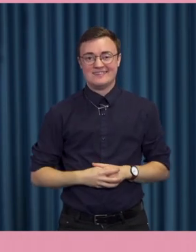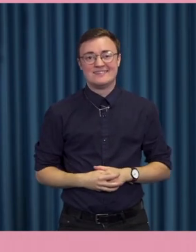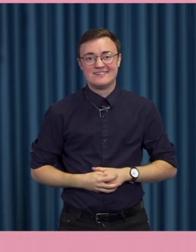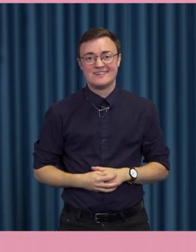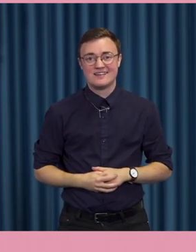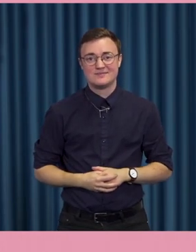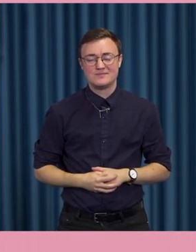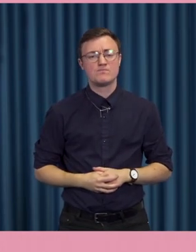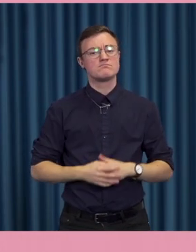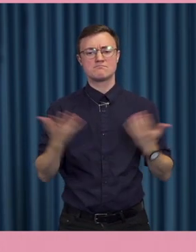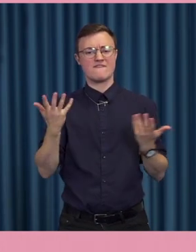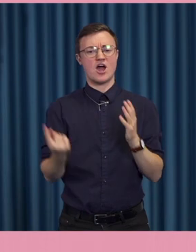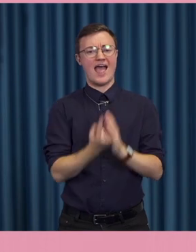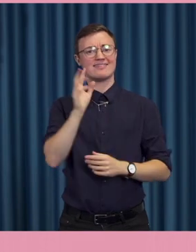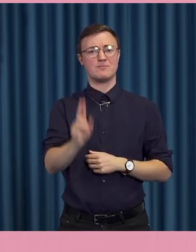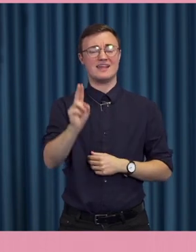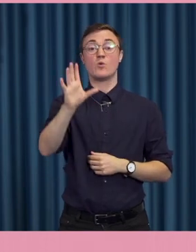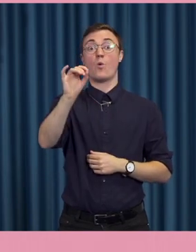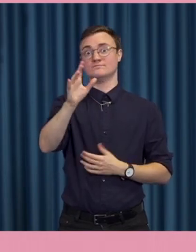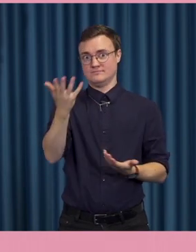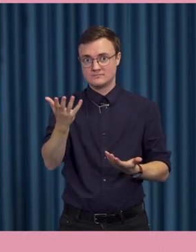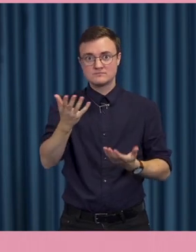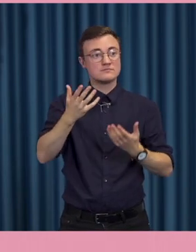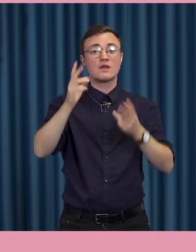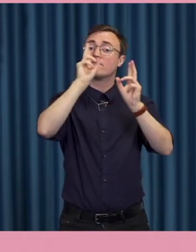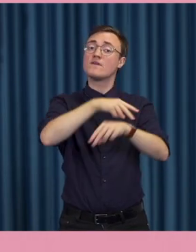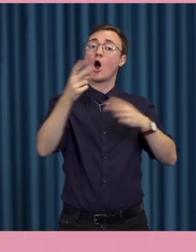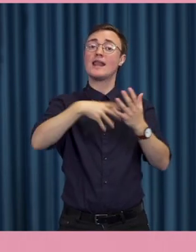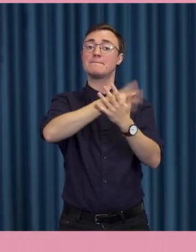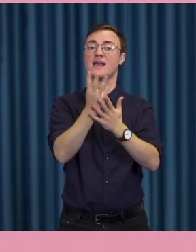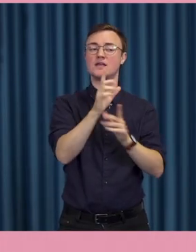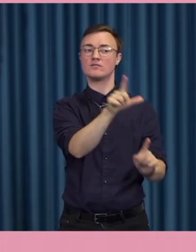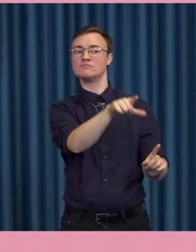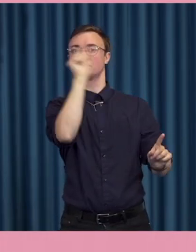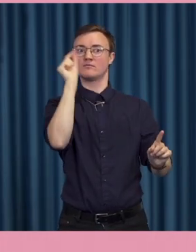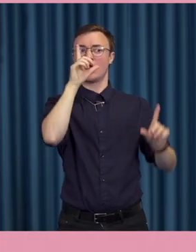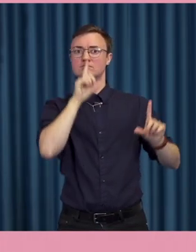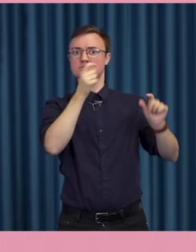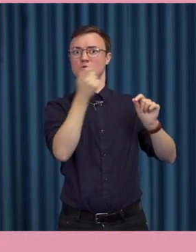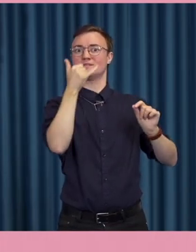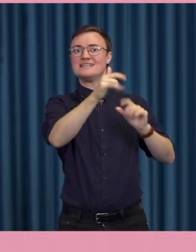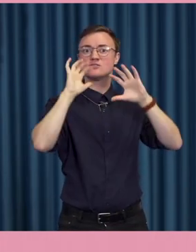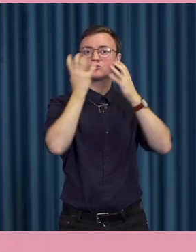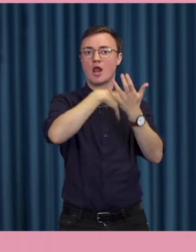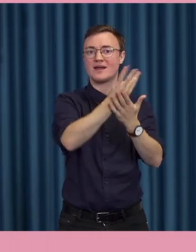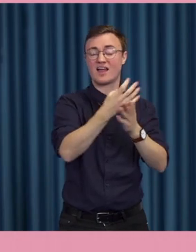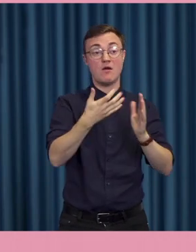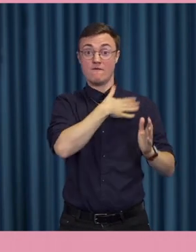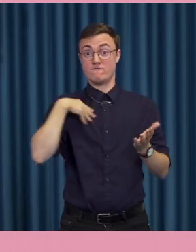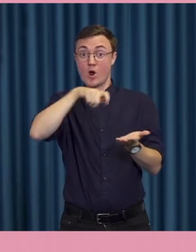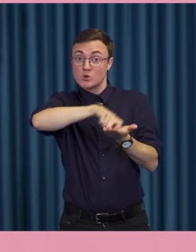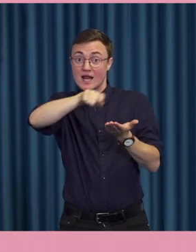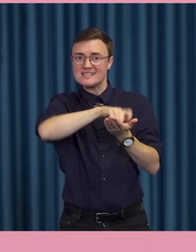Och vad händer då? Jo, rätt som det så har vi traditionella medier som väljer att plocka upp någonting från sociala medier. För våra journalister, vad letar de